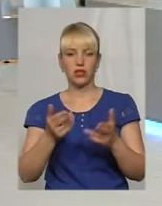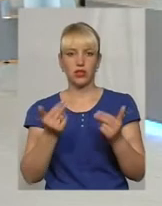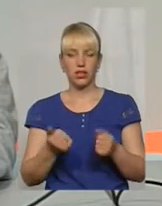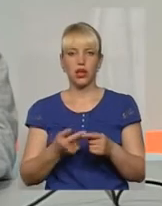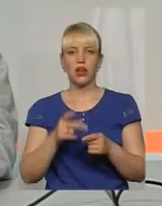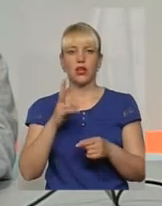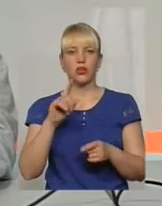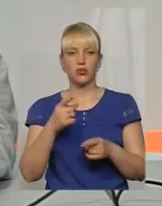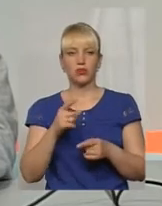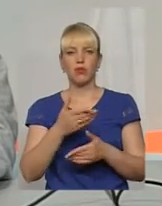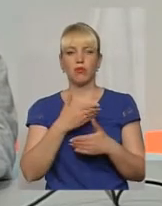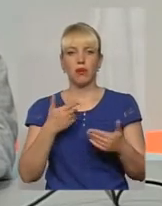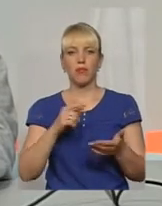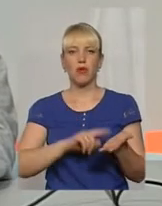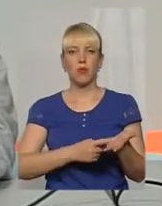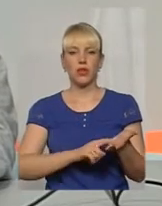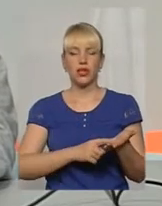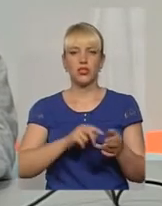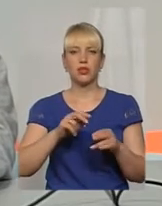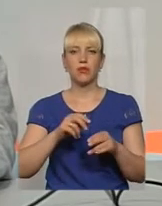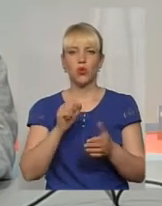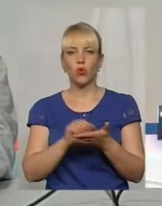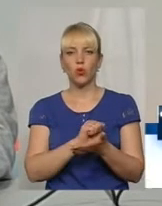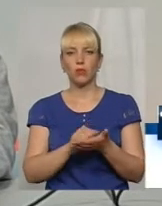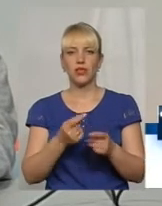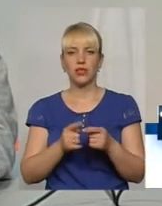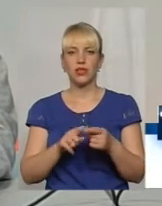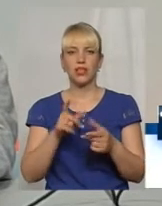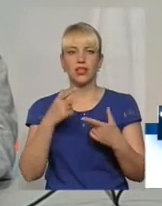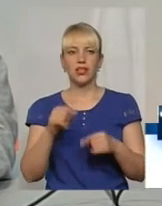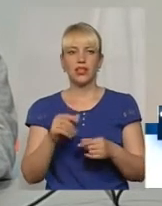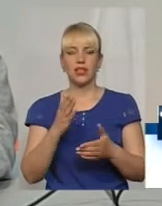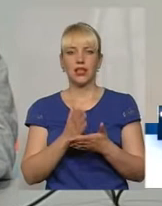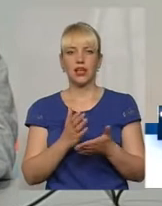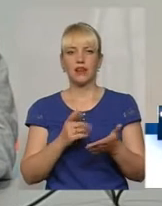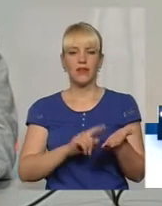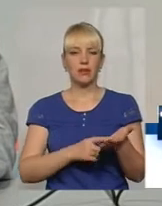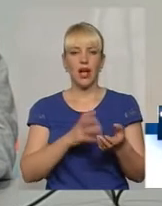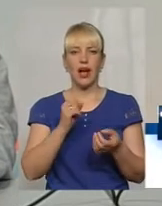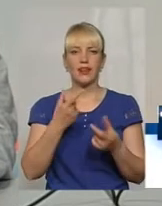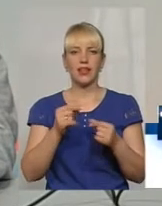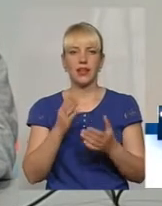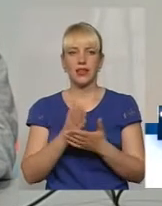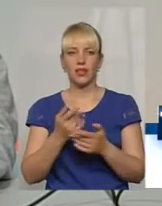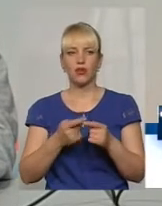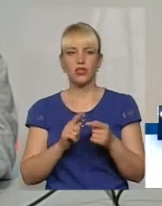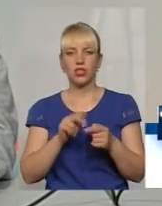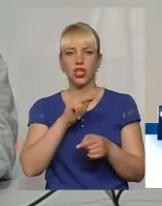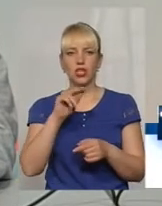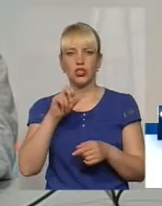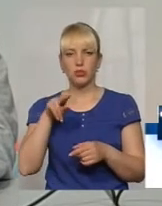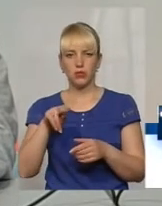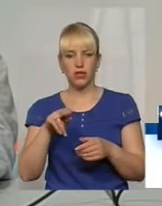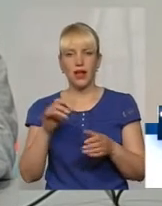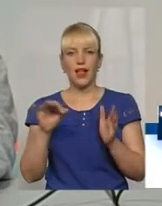Адже ми біометричними являються документи не ті, де є відбитки, а там, де є оцей чіп, як ми кажемо. Тобто,